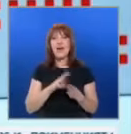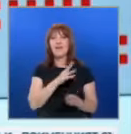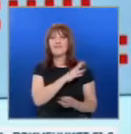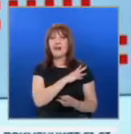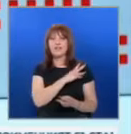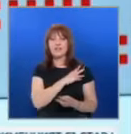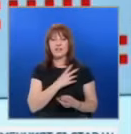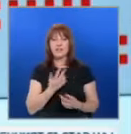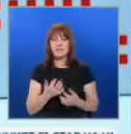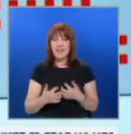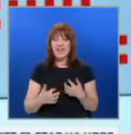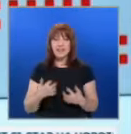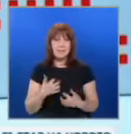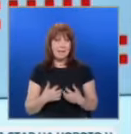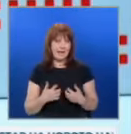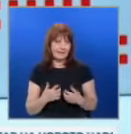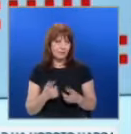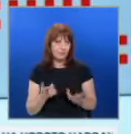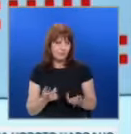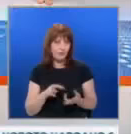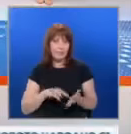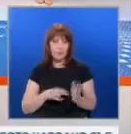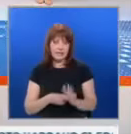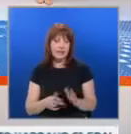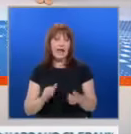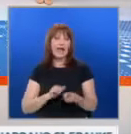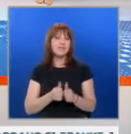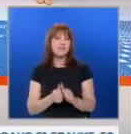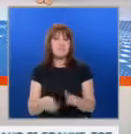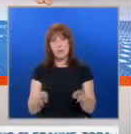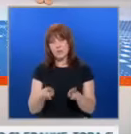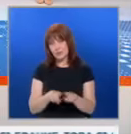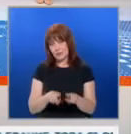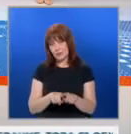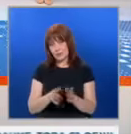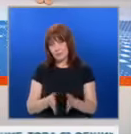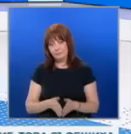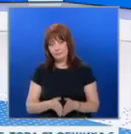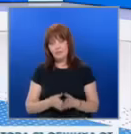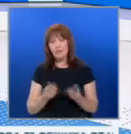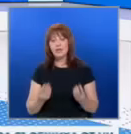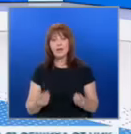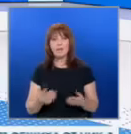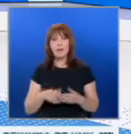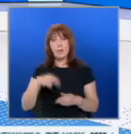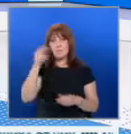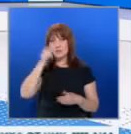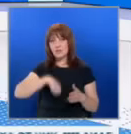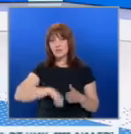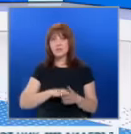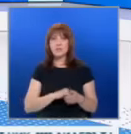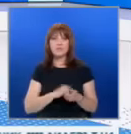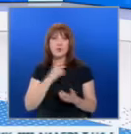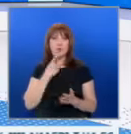Напрегнато е на политическия терен, не по-малко напрегнато е и в спорта. Ильяна Енерф е тук с неговите минути. Добър вечер, Наде. Българския футболен